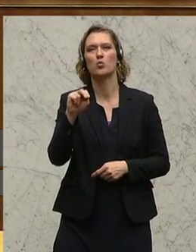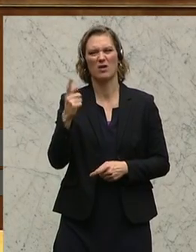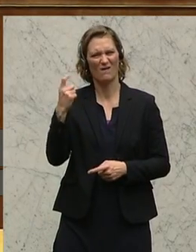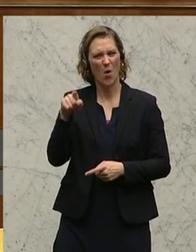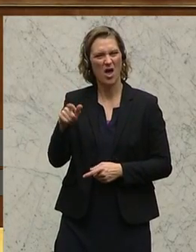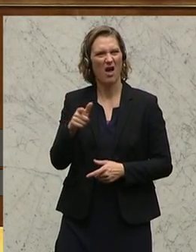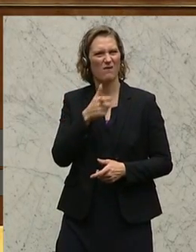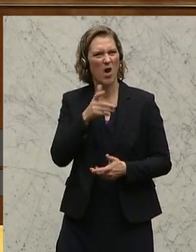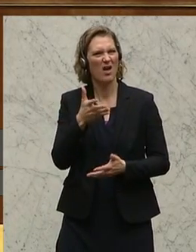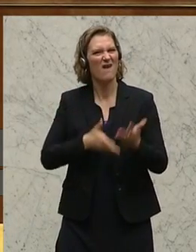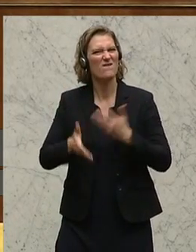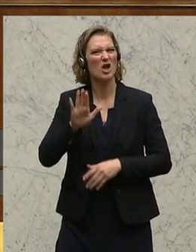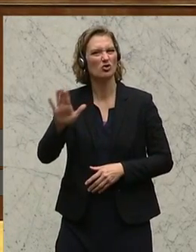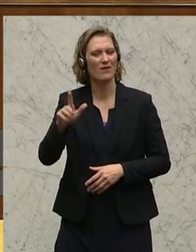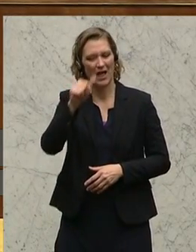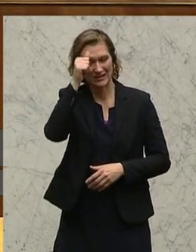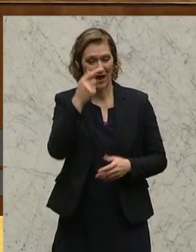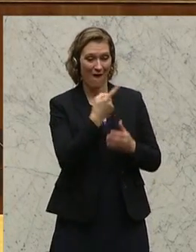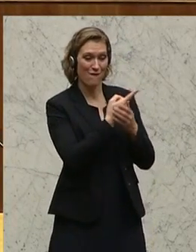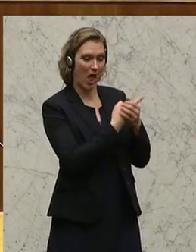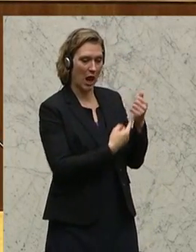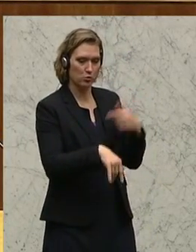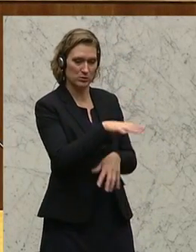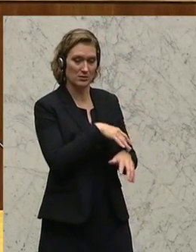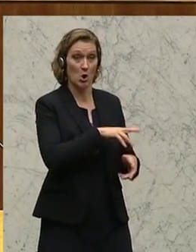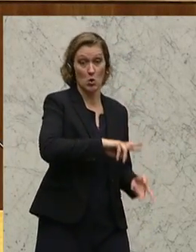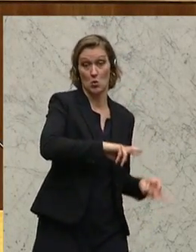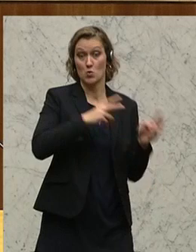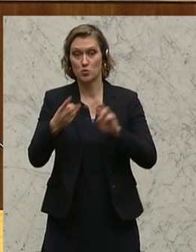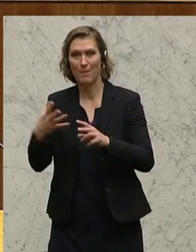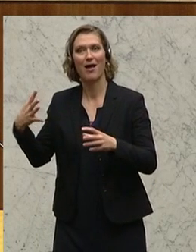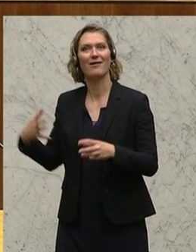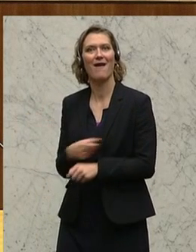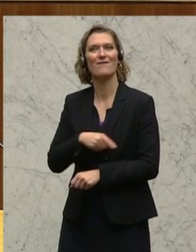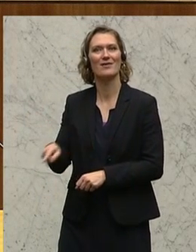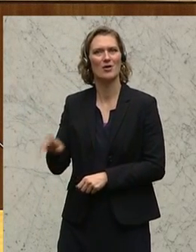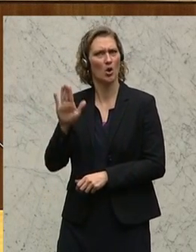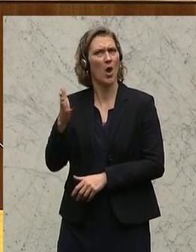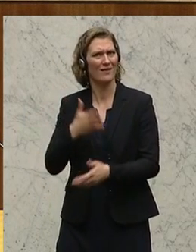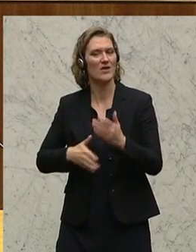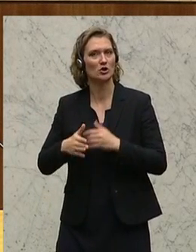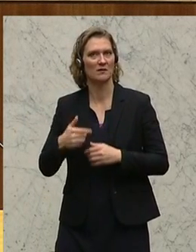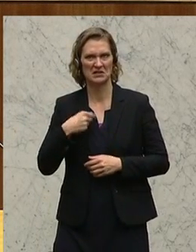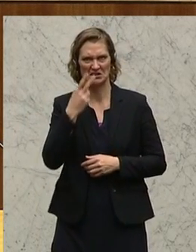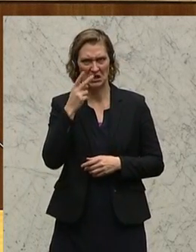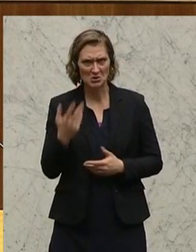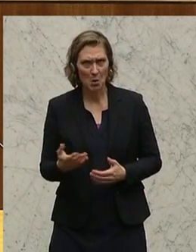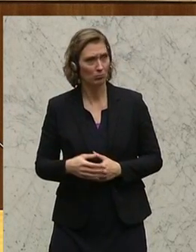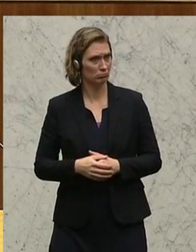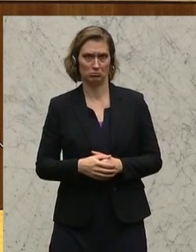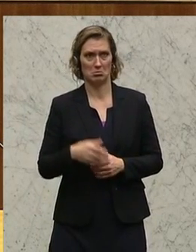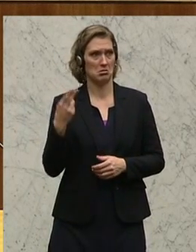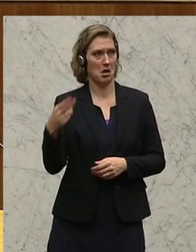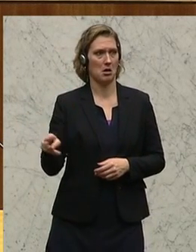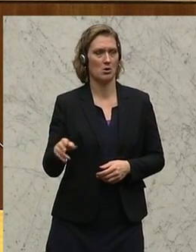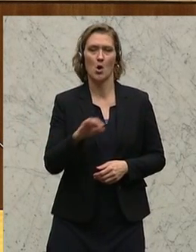Betriebswirtschaftslehre, wo man eben von einer Verlustzone in eine Gewinnzone kommt. Das sehe ich nicht so. Ich würde der